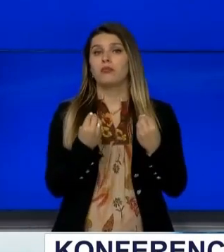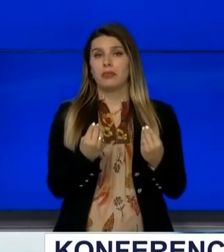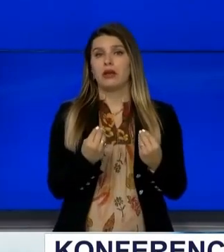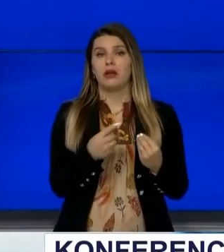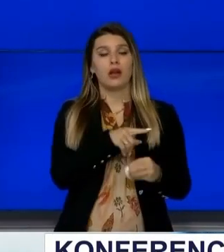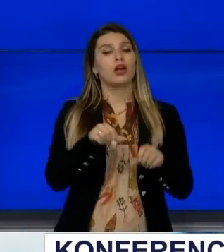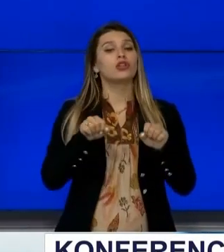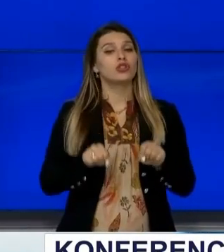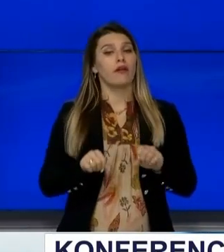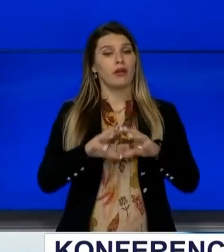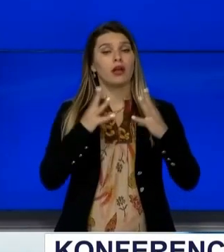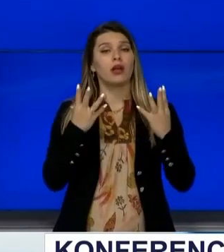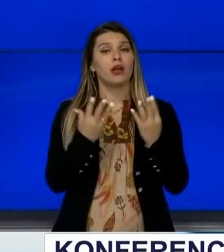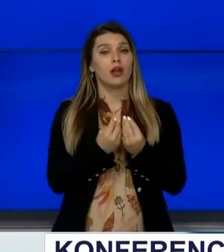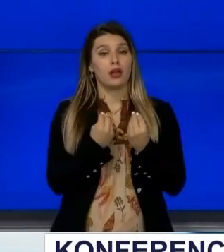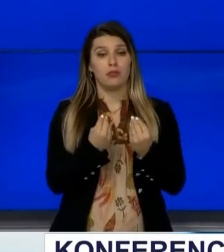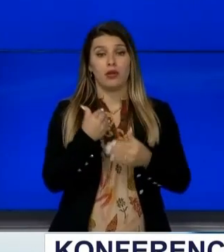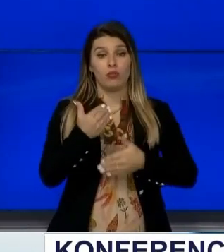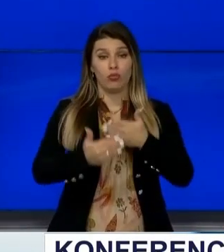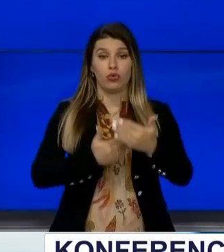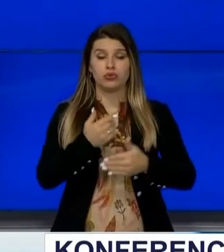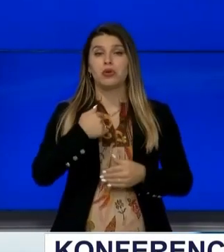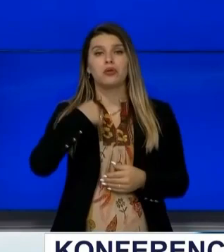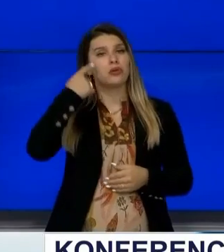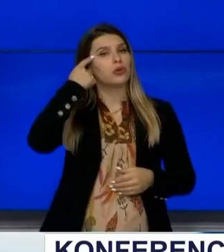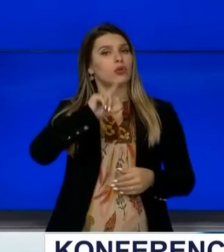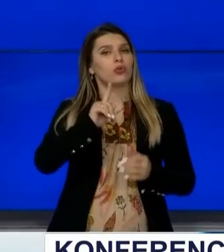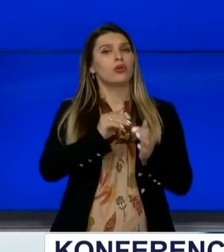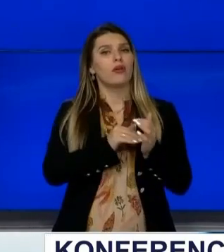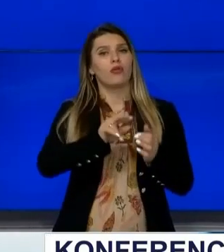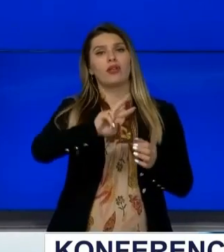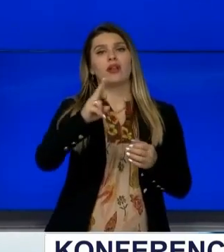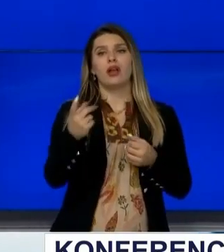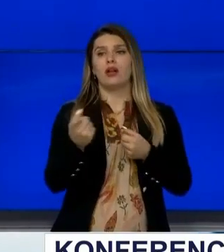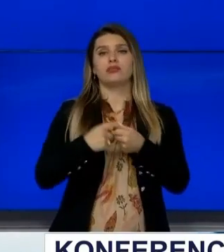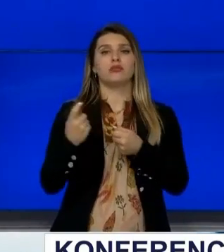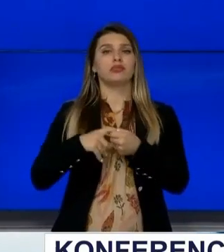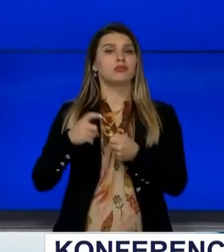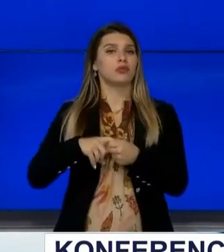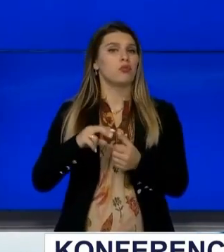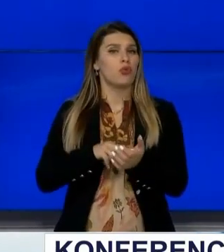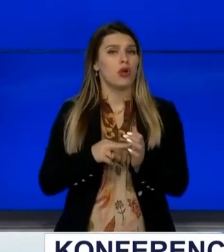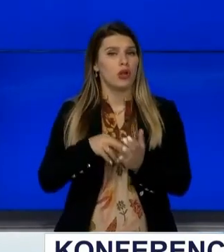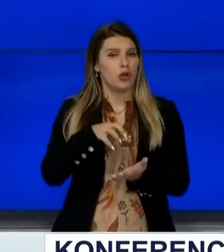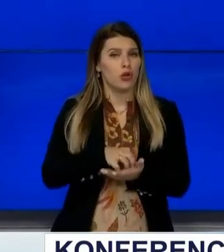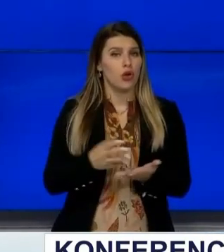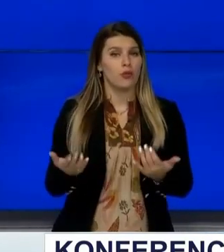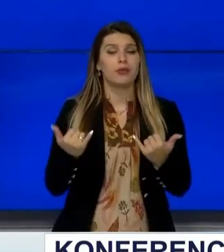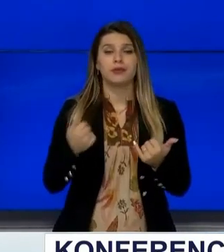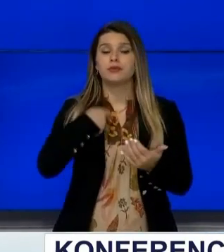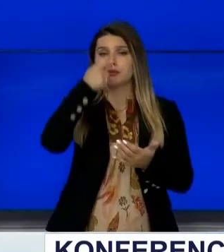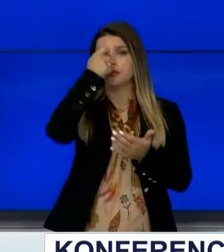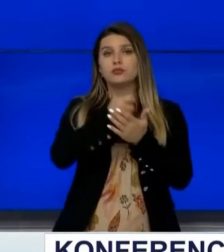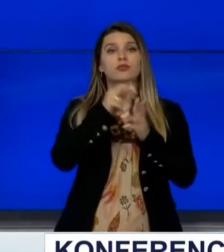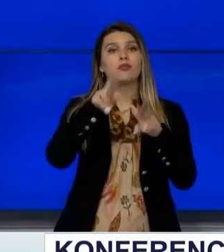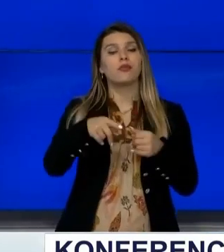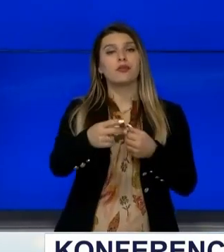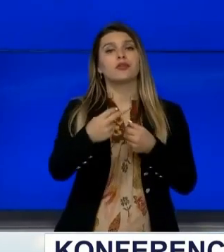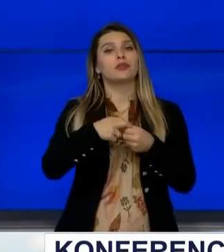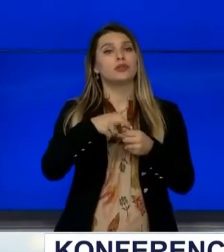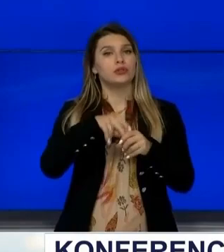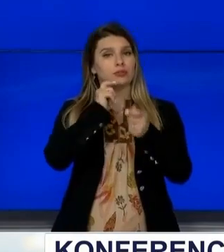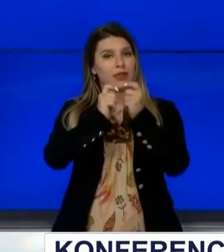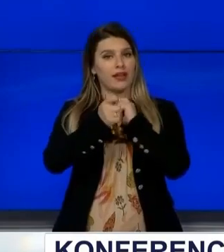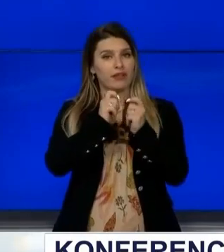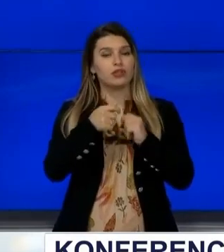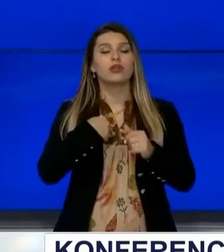stabile, unë nuk shohë arsujë që të hymë në kombinimet të tjera Jemi duke respektu marveshën e koalicioni, unë jemi duke u